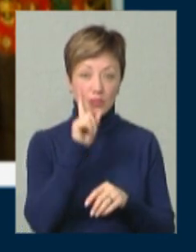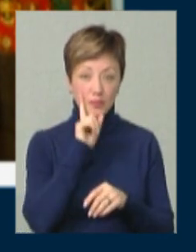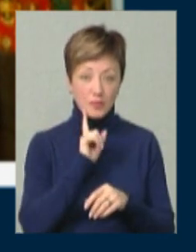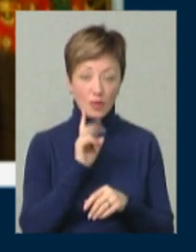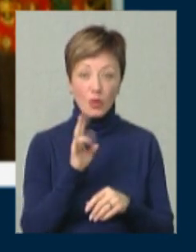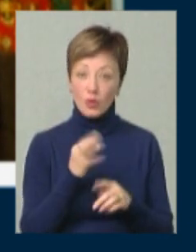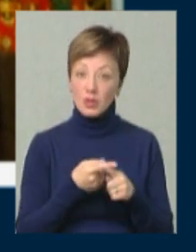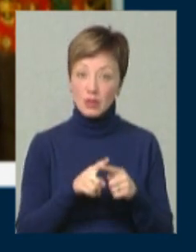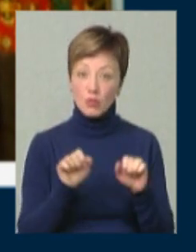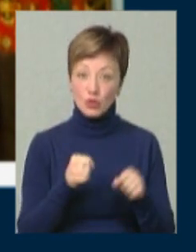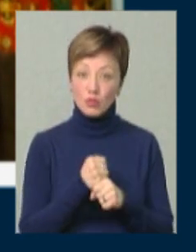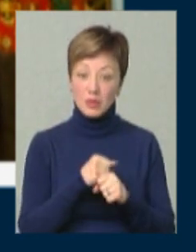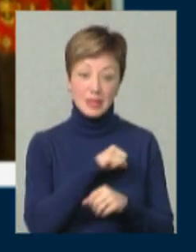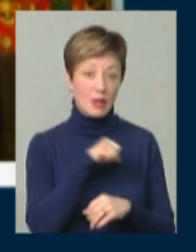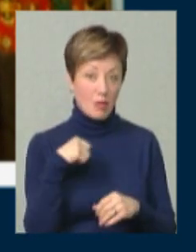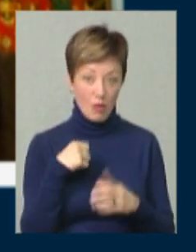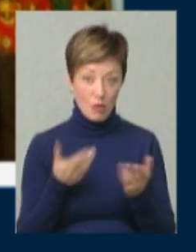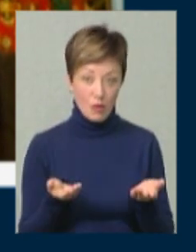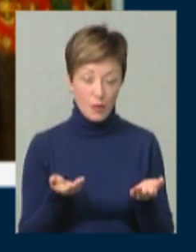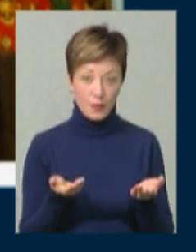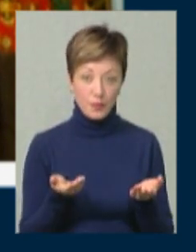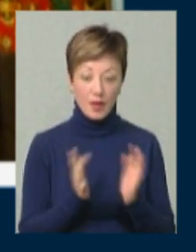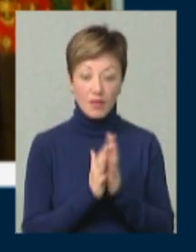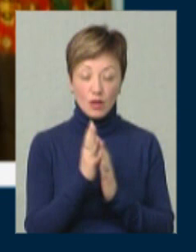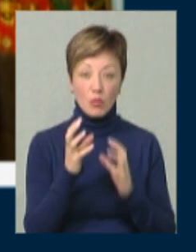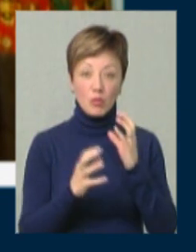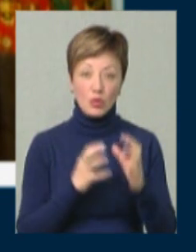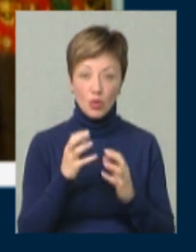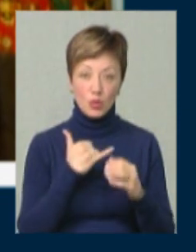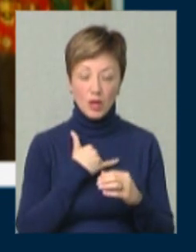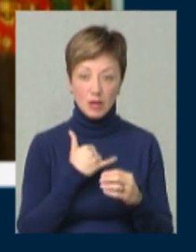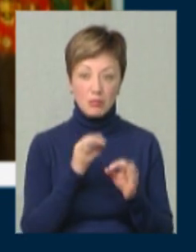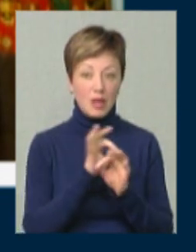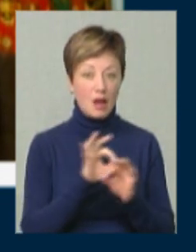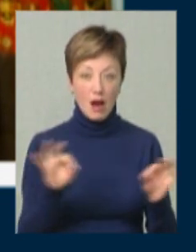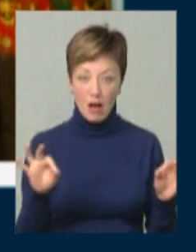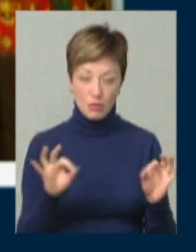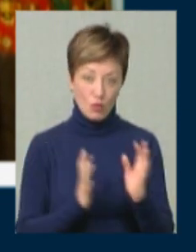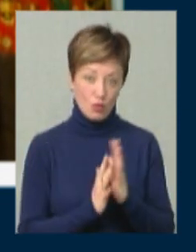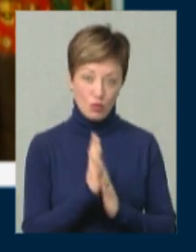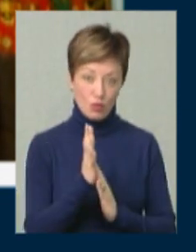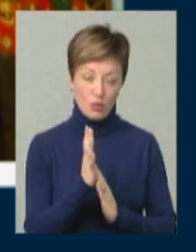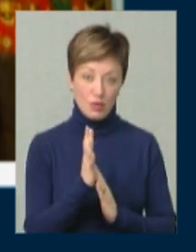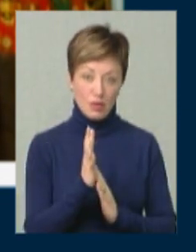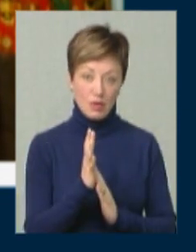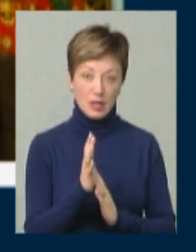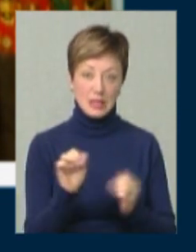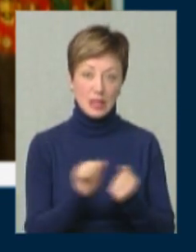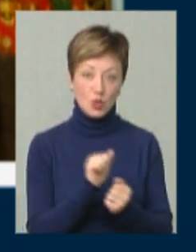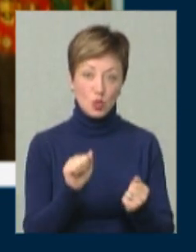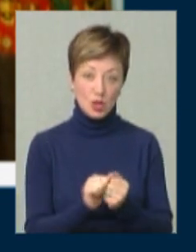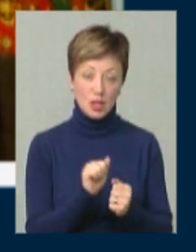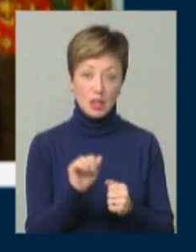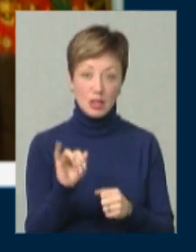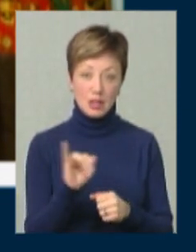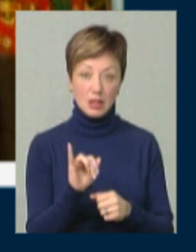продукт, але все це можна зробити самому. Ви ростете помідори, в нас вони прекрасно ростуть, їх засушити